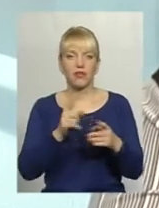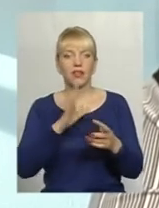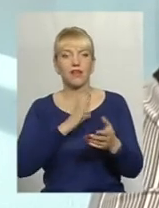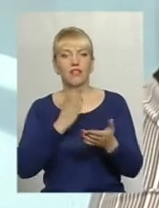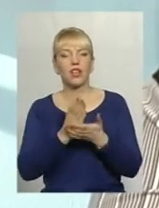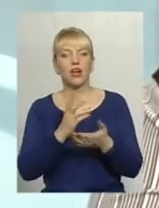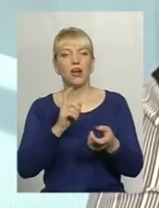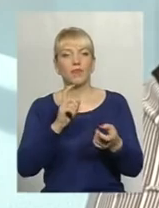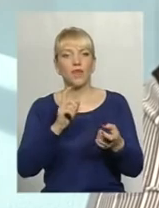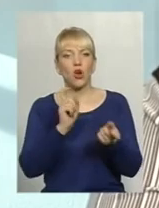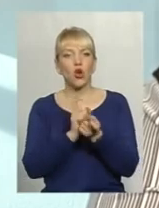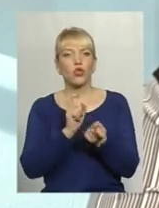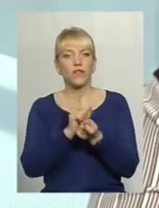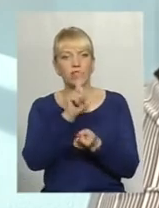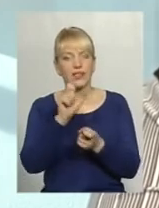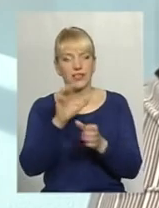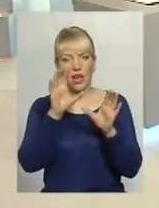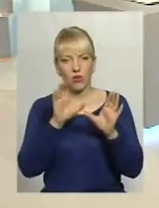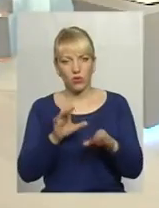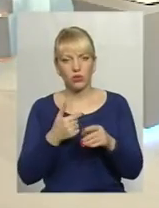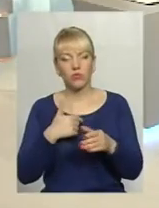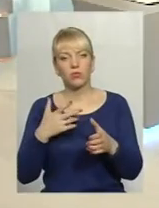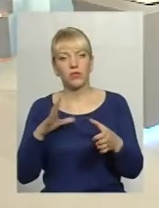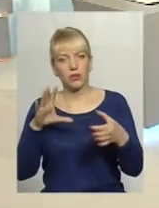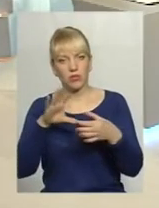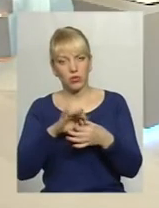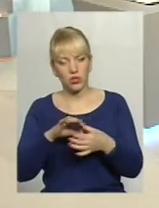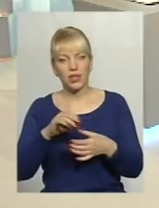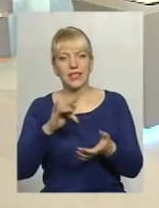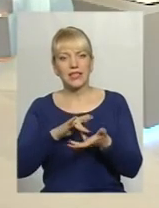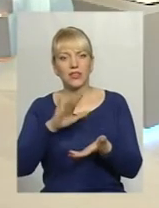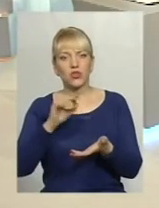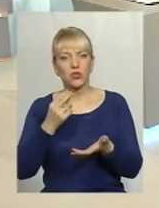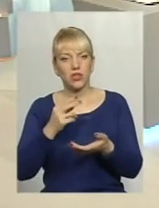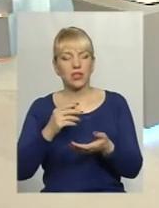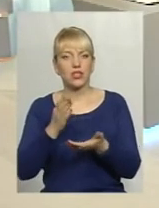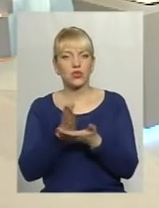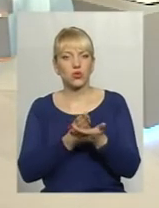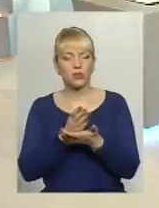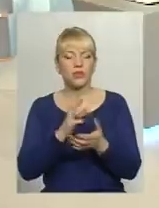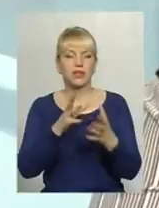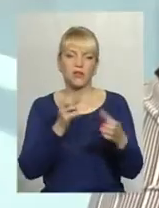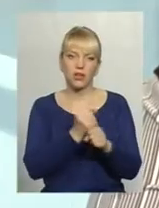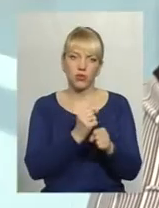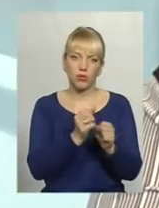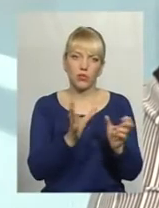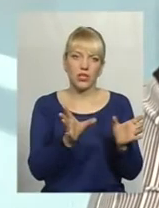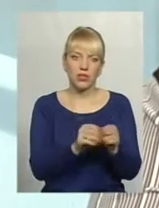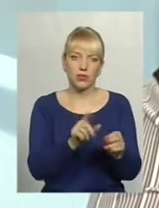підключаємося ми, як центр соціальних служб, вже працюємо безпосередньо і з сім'єю, і з дитиною.